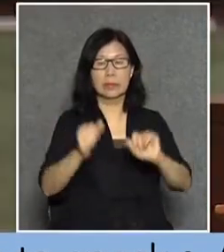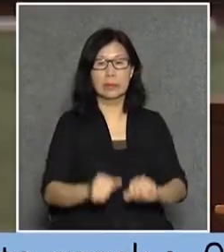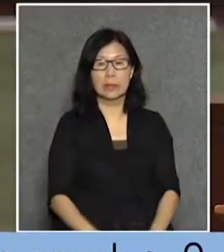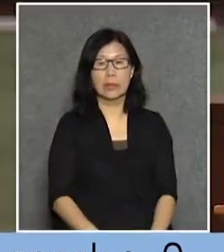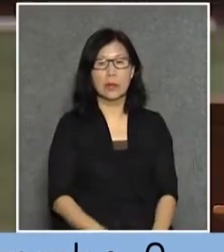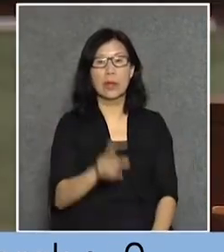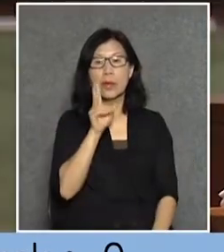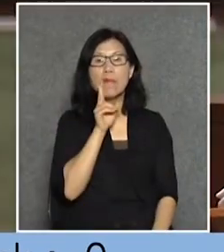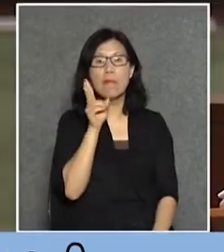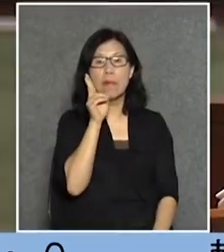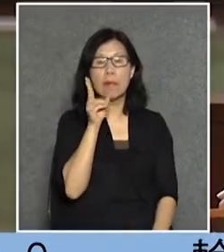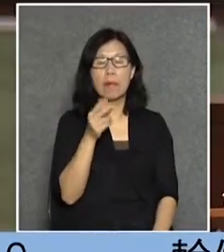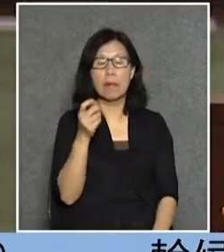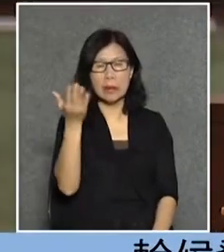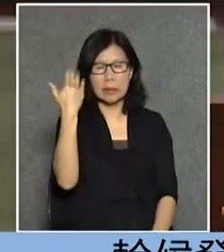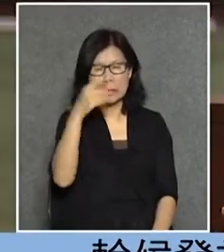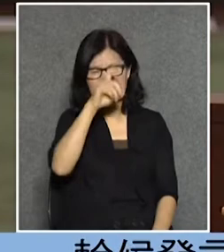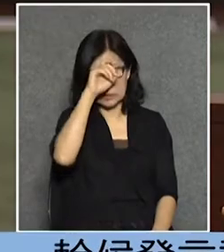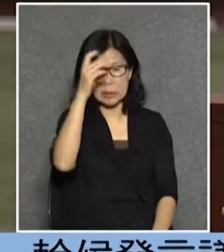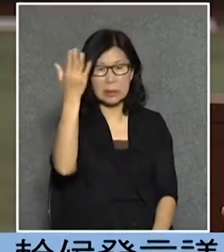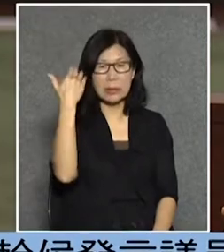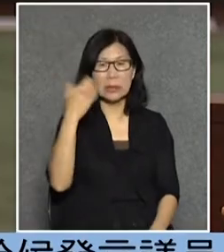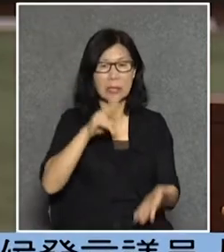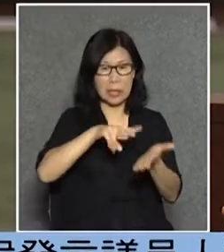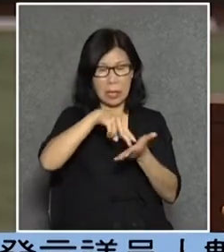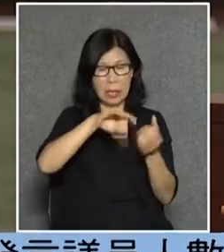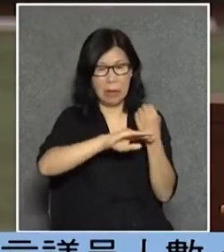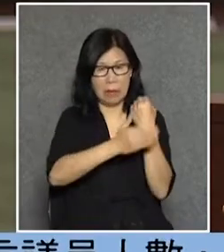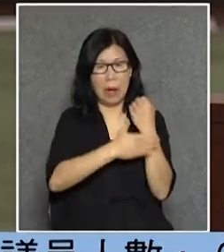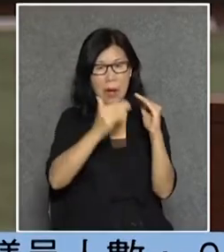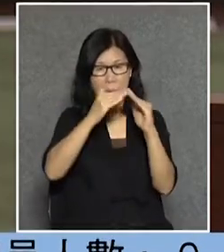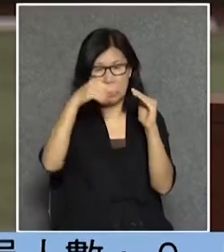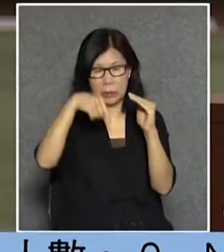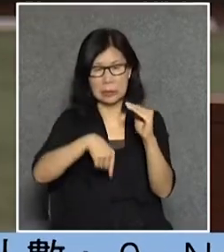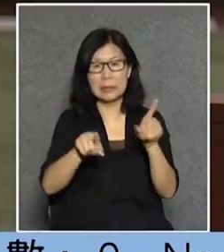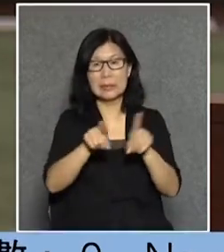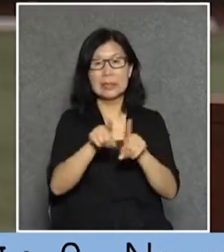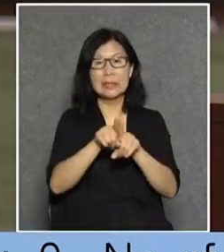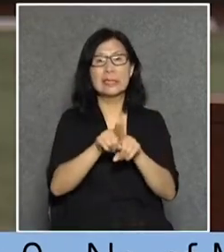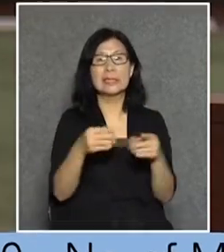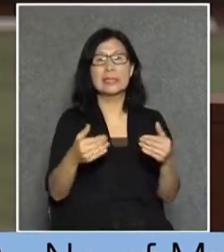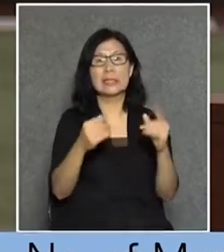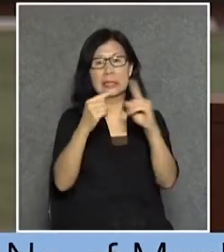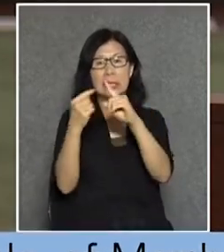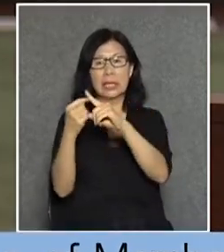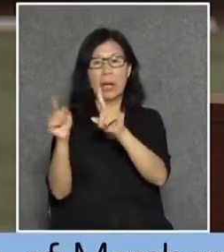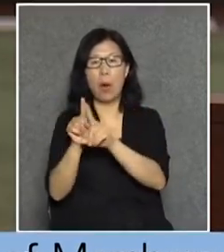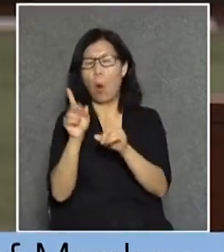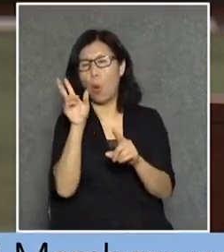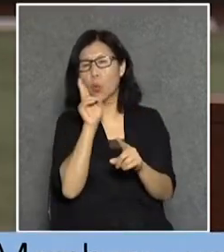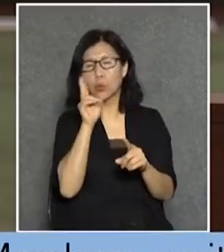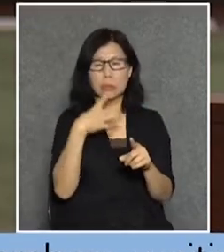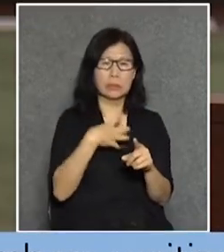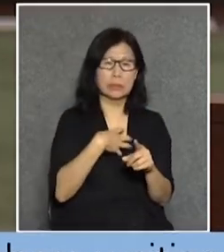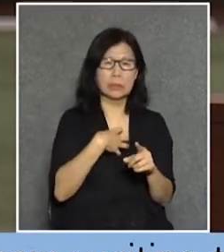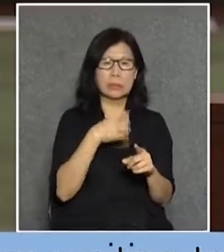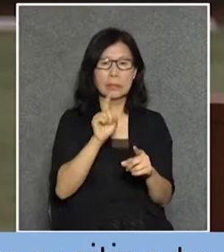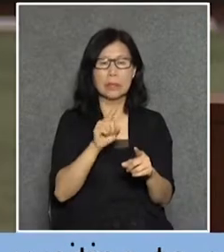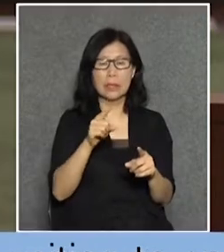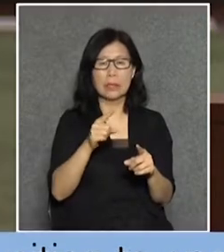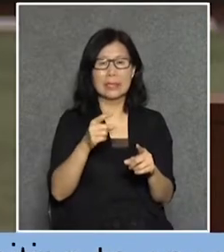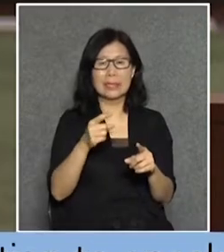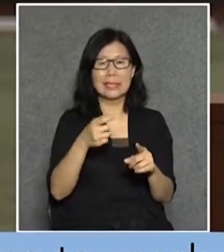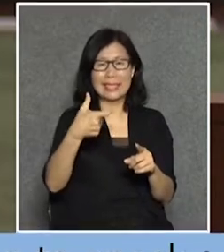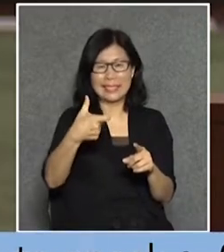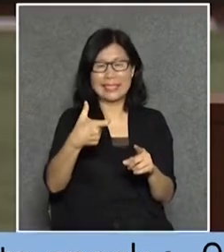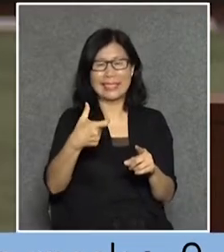很多當時的立法局議員也好市民大眾也好覺得利潤管